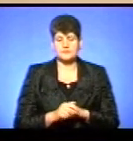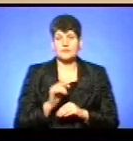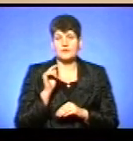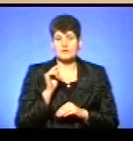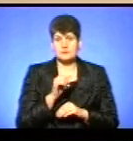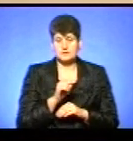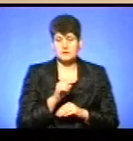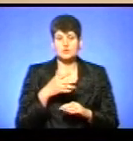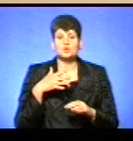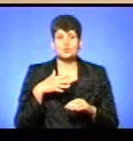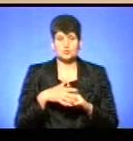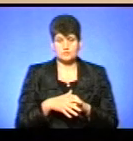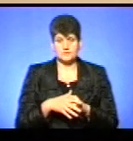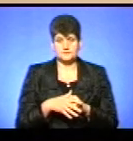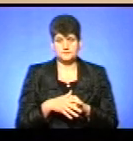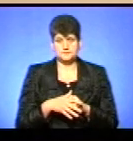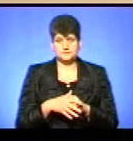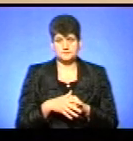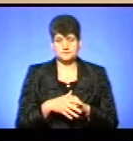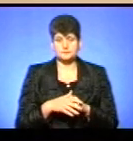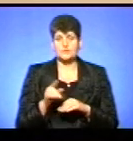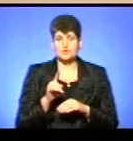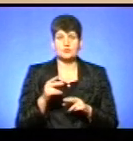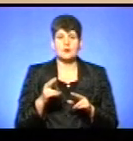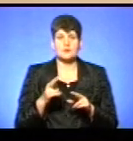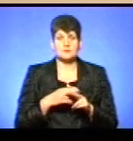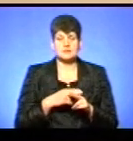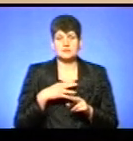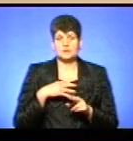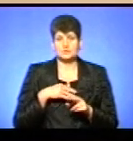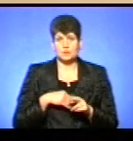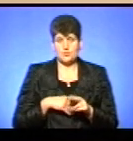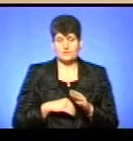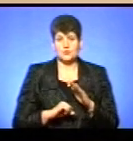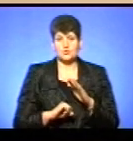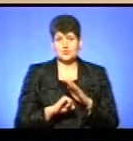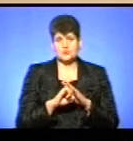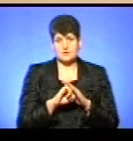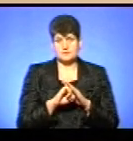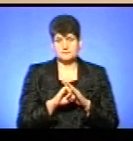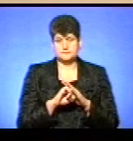зрозумів, що без духовної основи